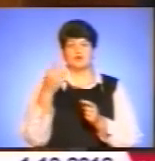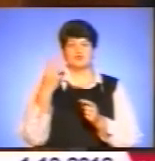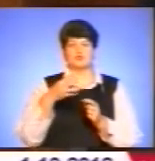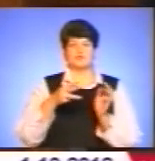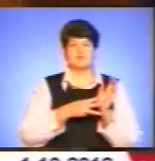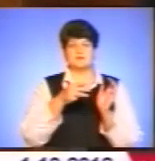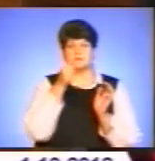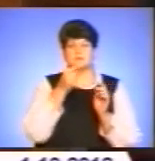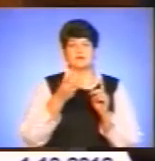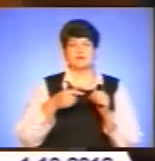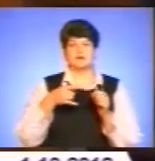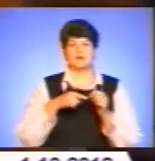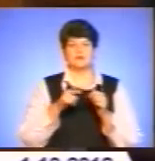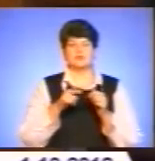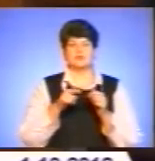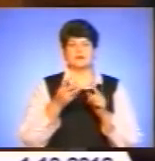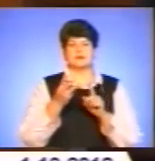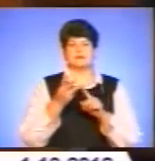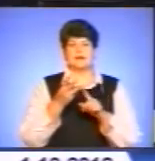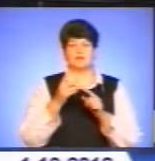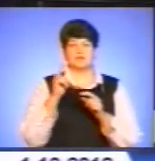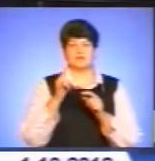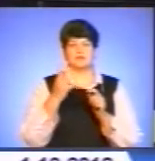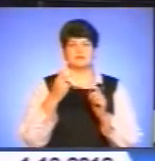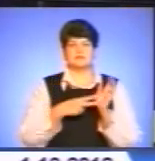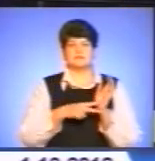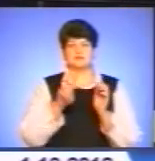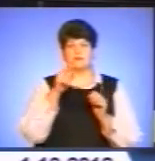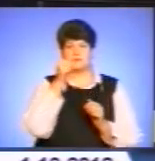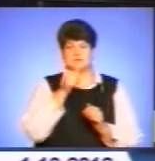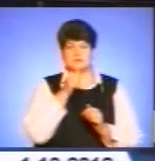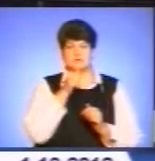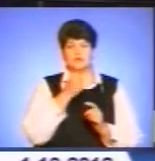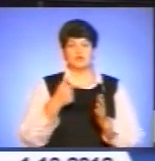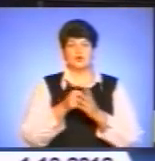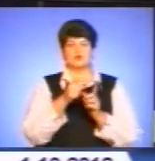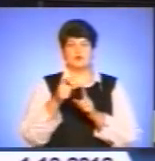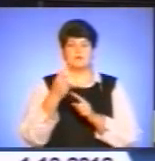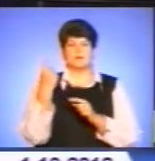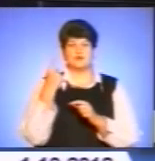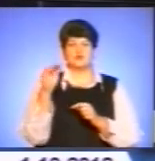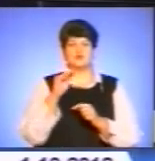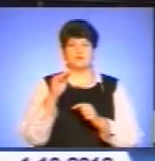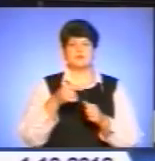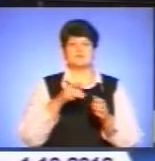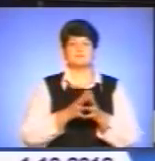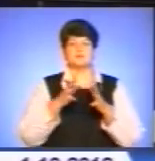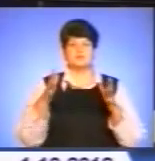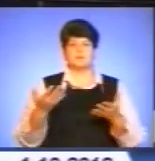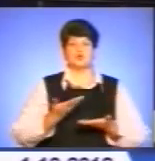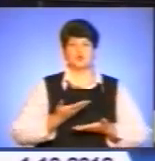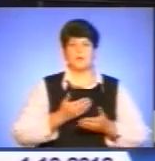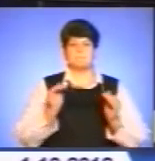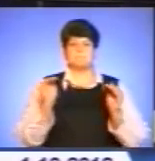при народженні третій дитини протягом 72 місяців. До слова, з 1 жовтня зростає прожитковий мінімум. Він буде